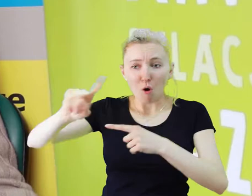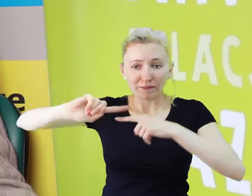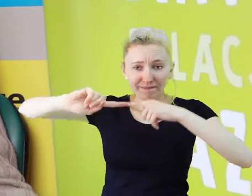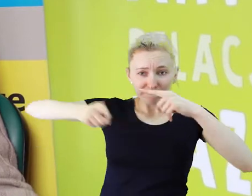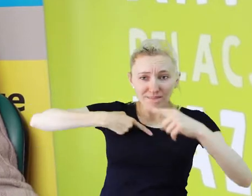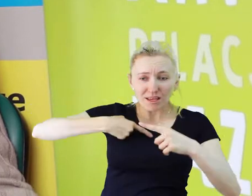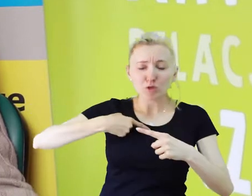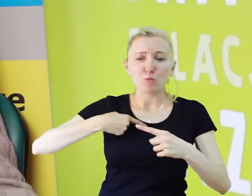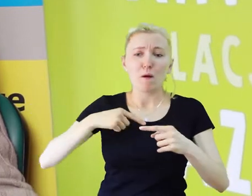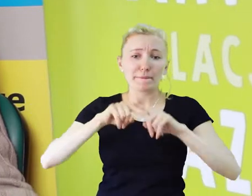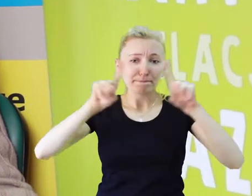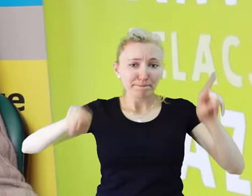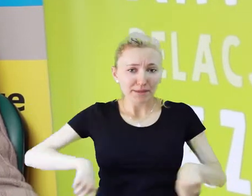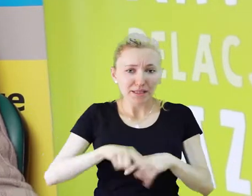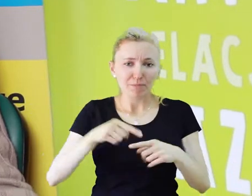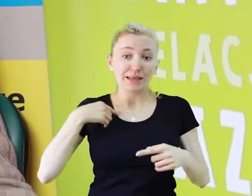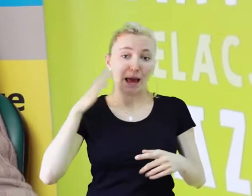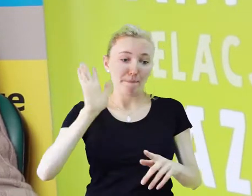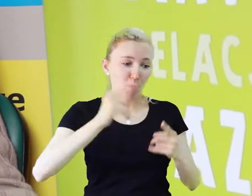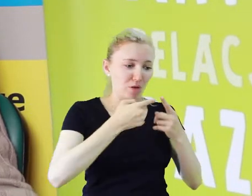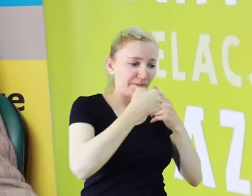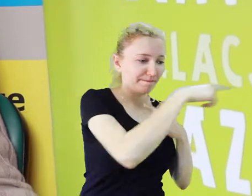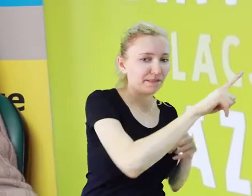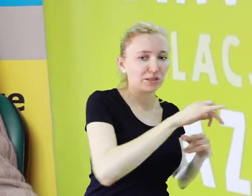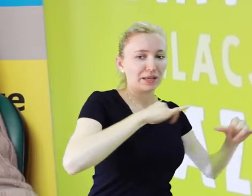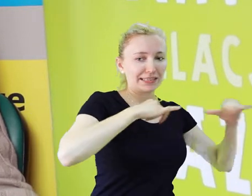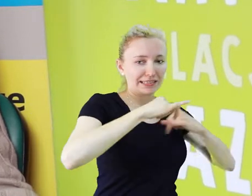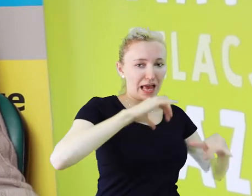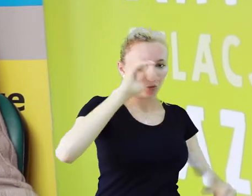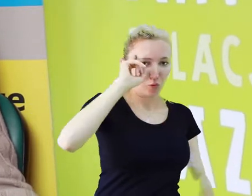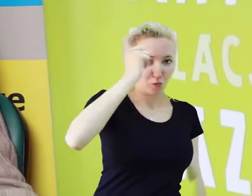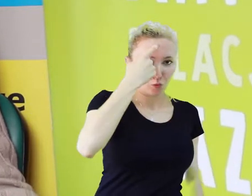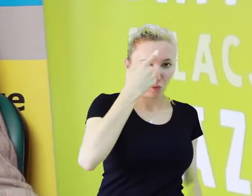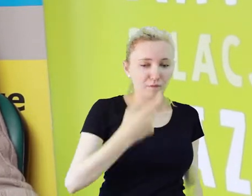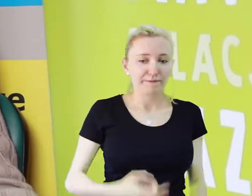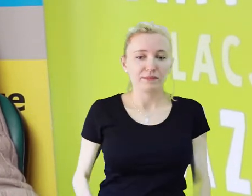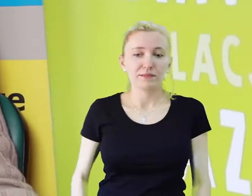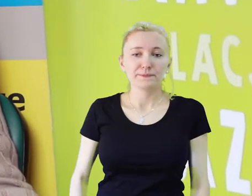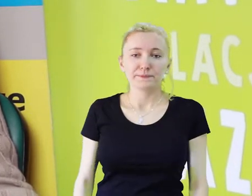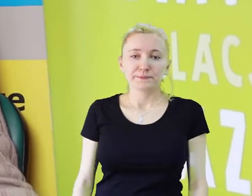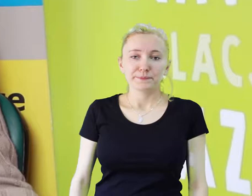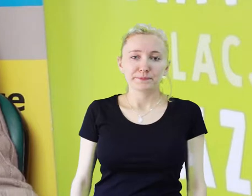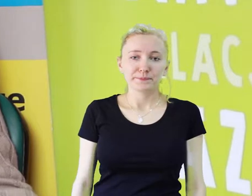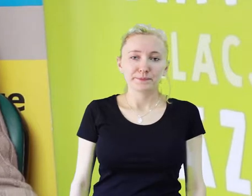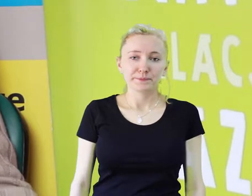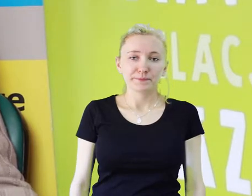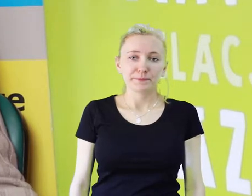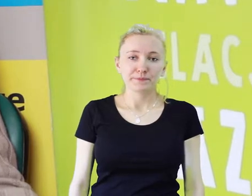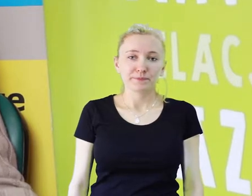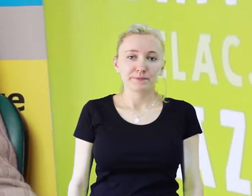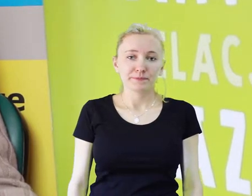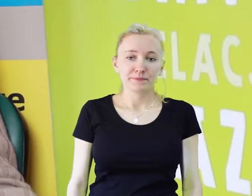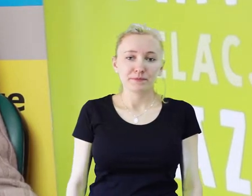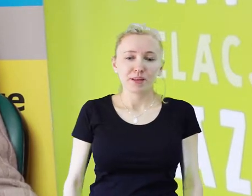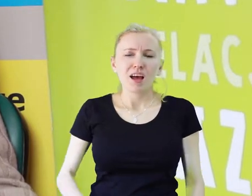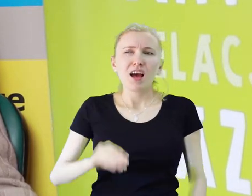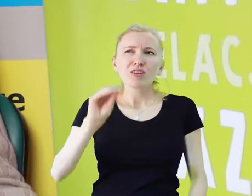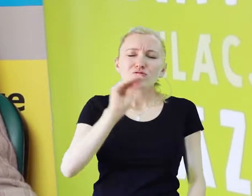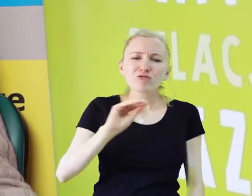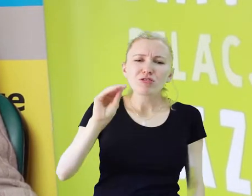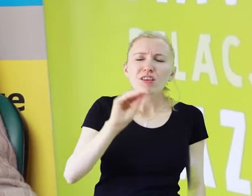nich i oni mi przysłali pismo na ten temat. I ja wysłałam do zarządu głównego.